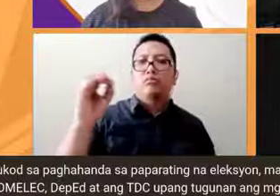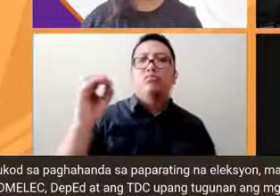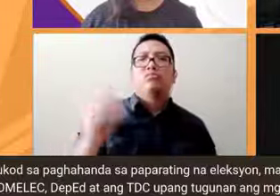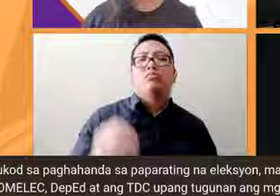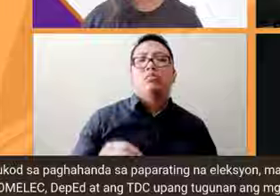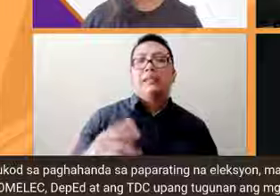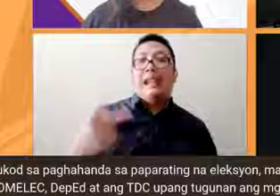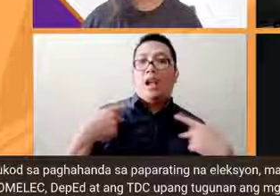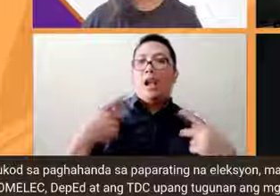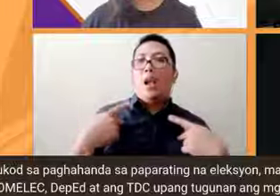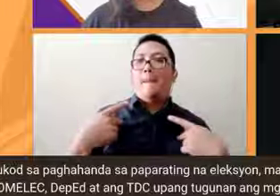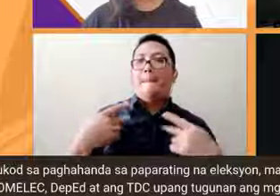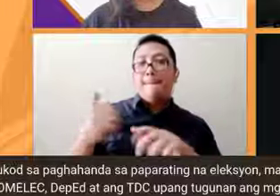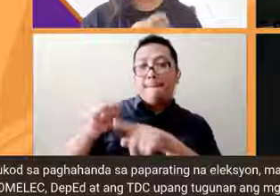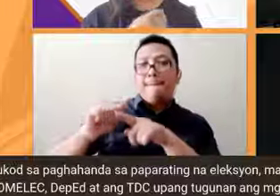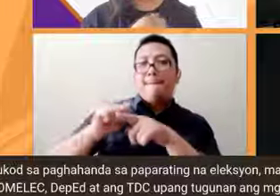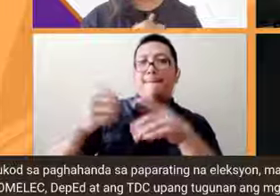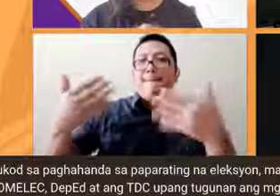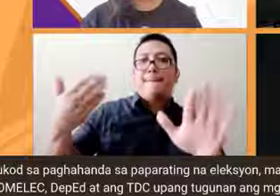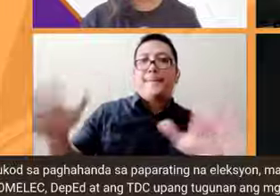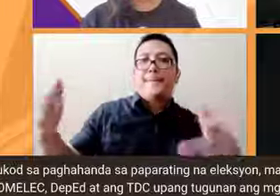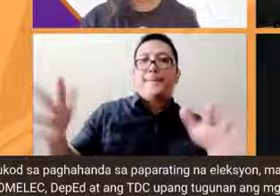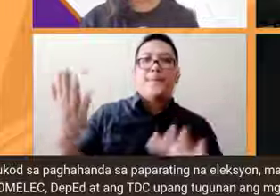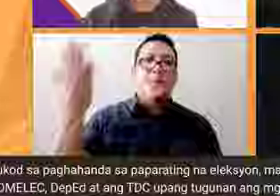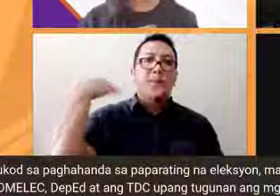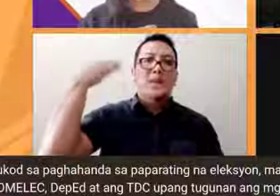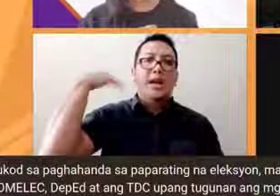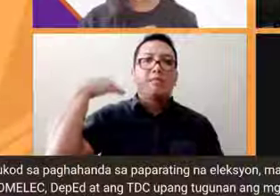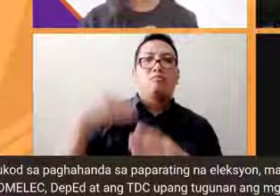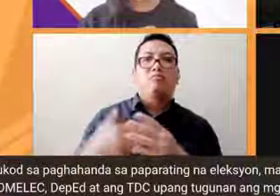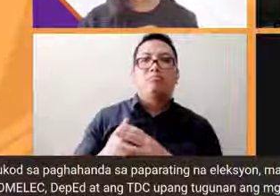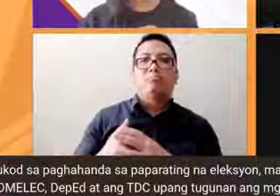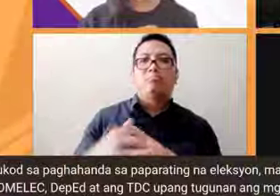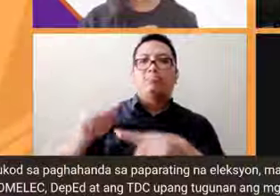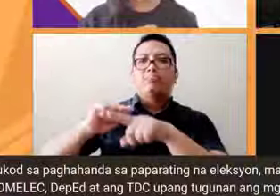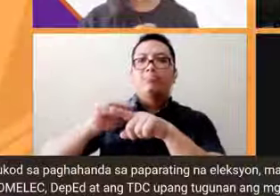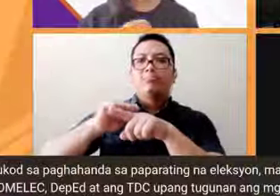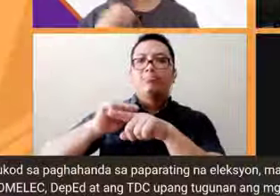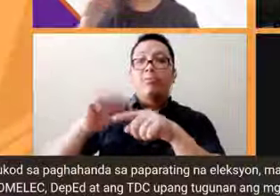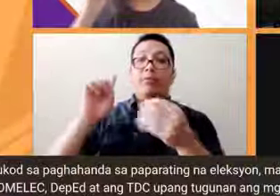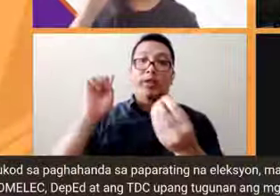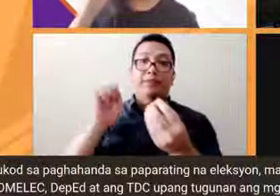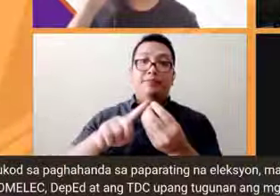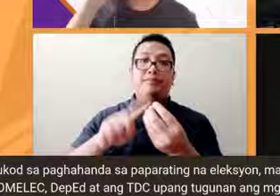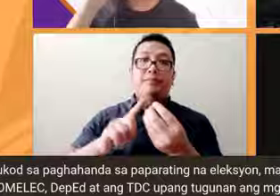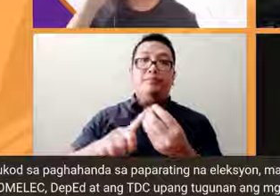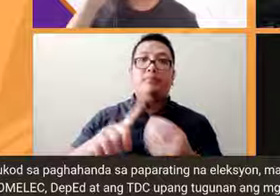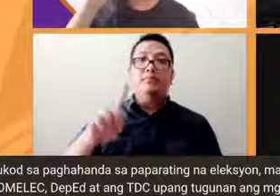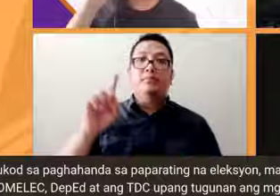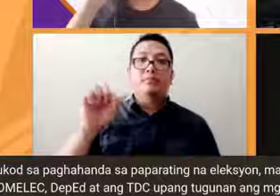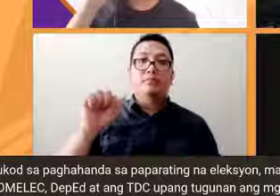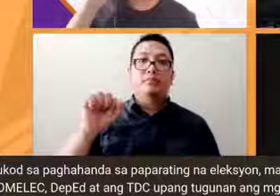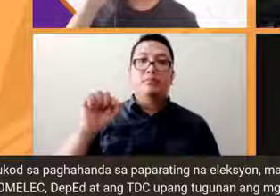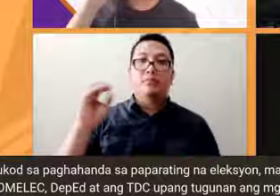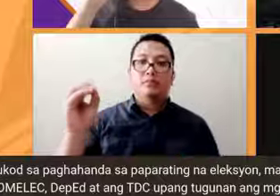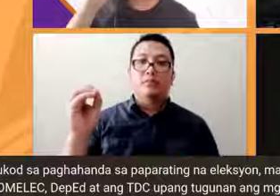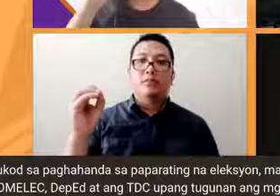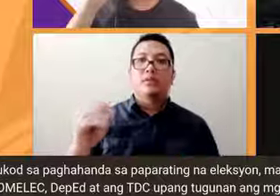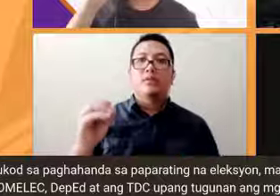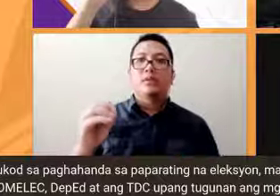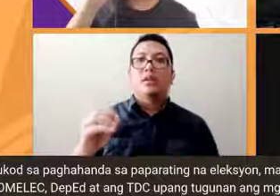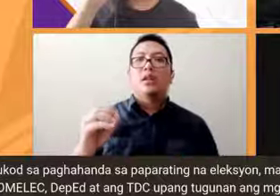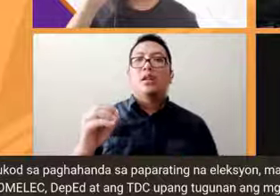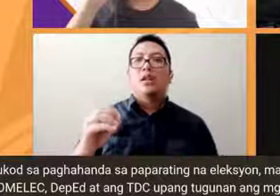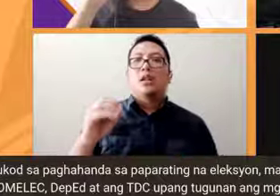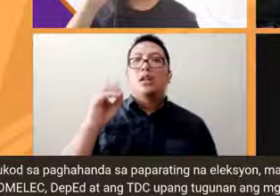mga trained before mga trainers natin pagdating sa DASO yung DAST na o DASO